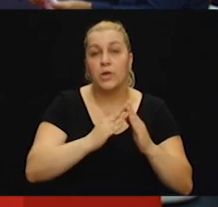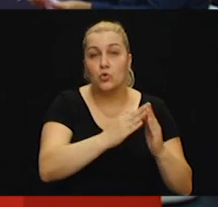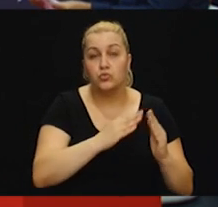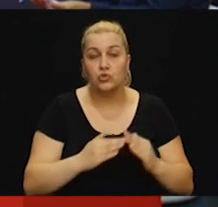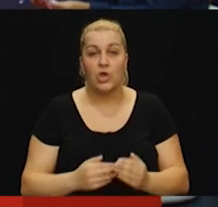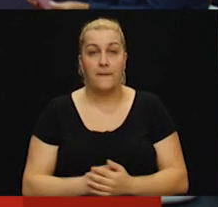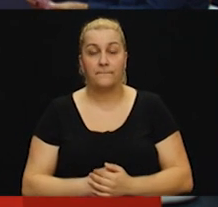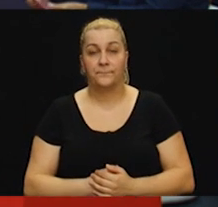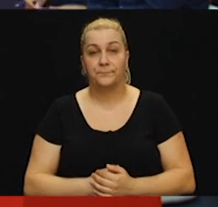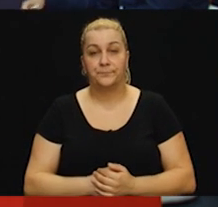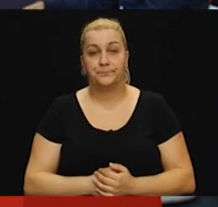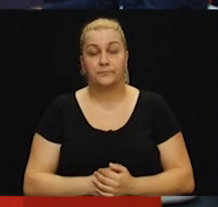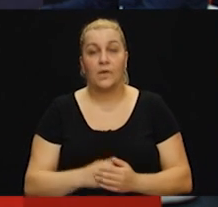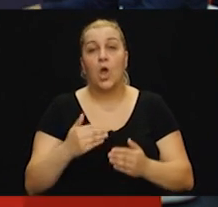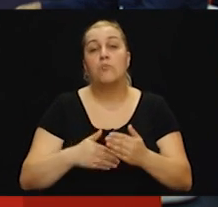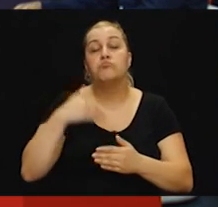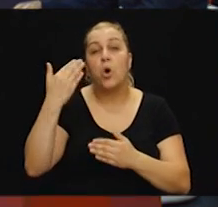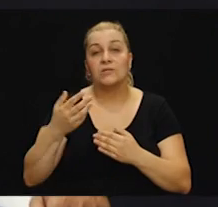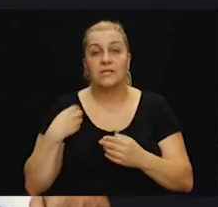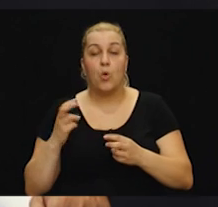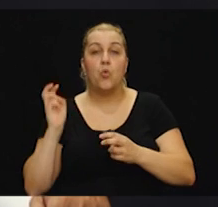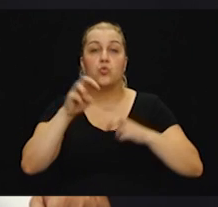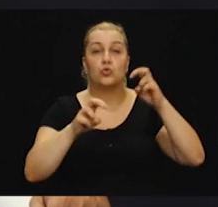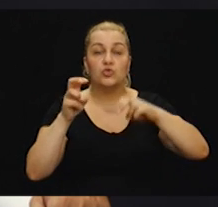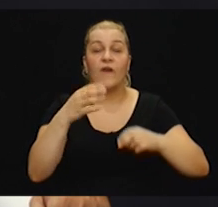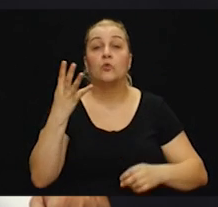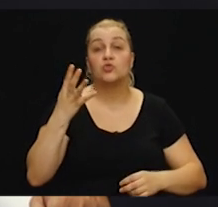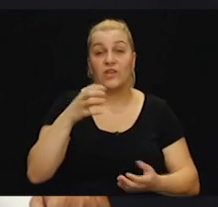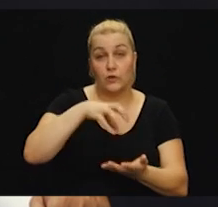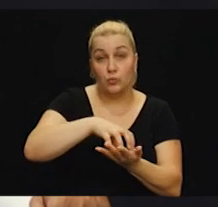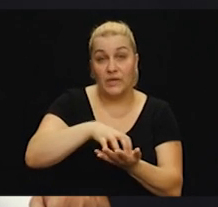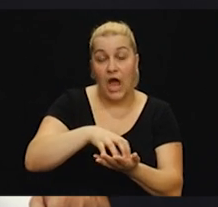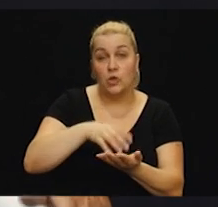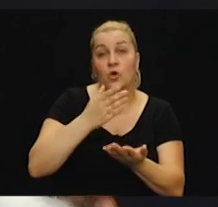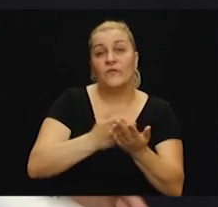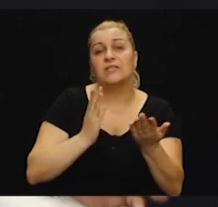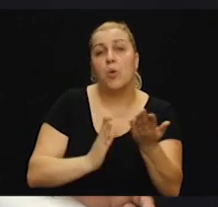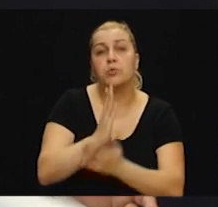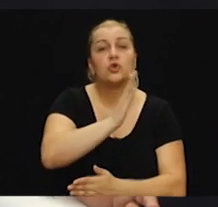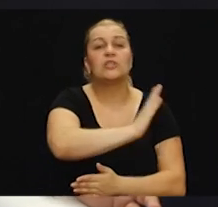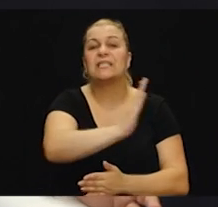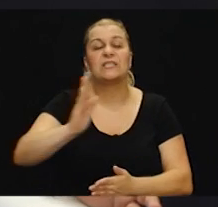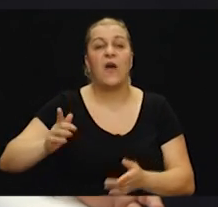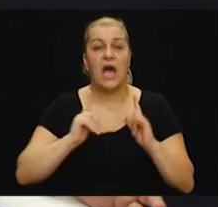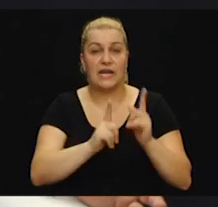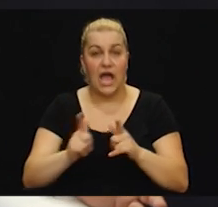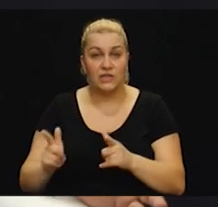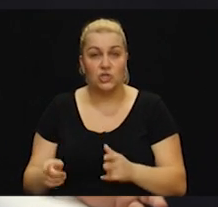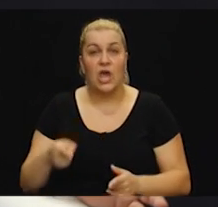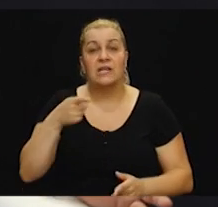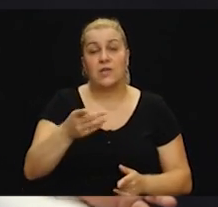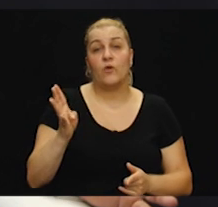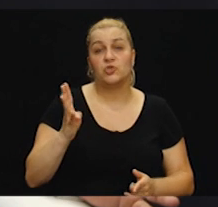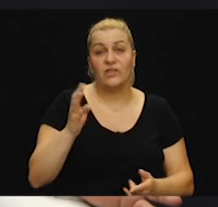Poslije po uključivanju u četvrtu brigadu smo prošli već poznata svaratišta s četvrtom